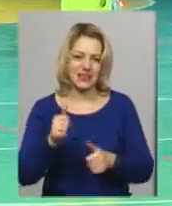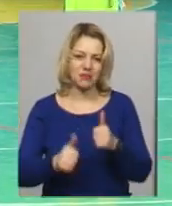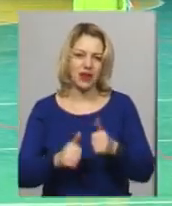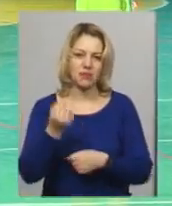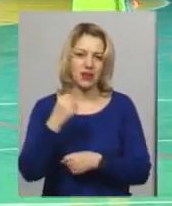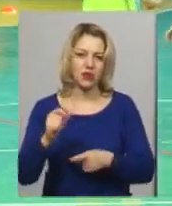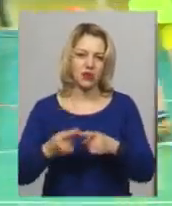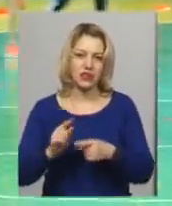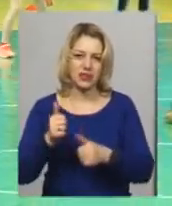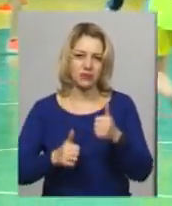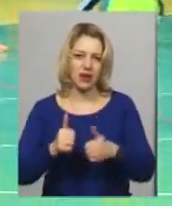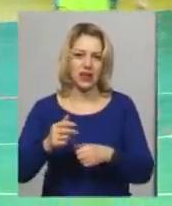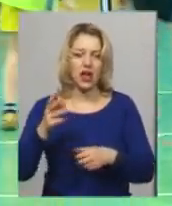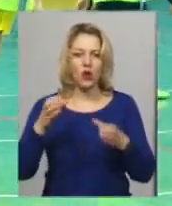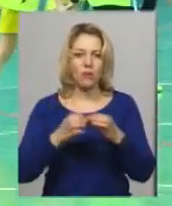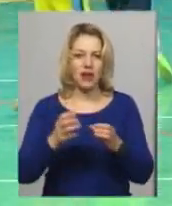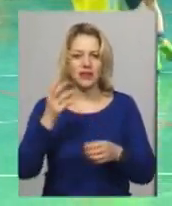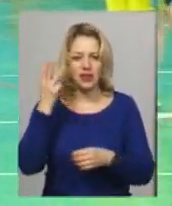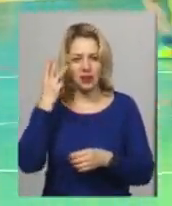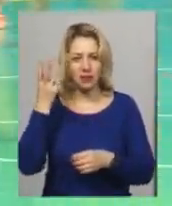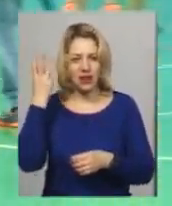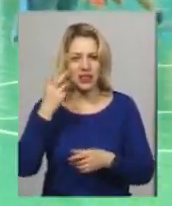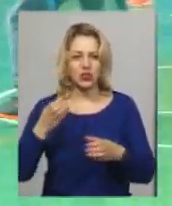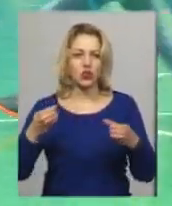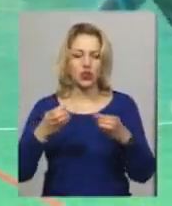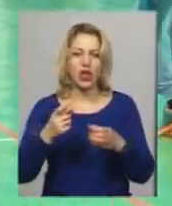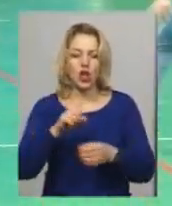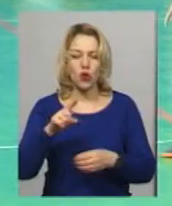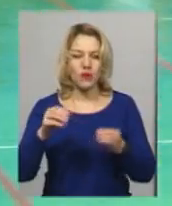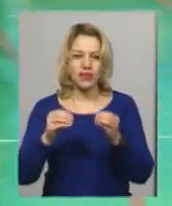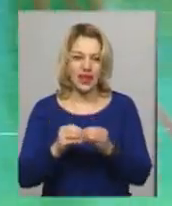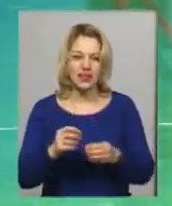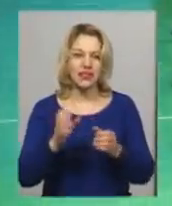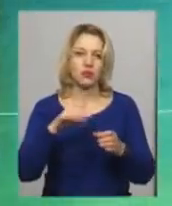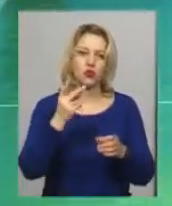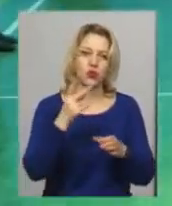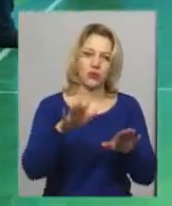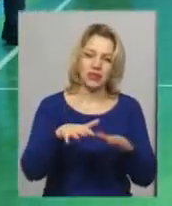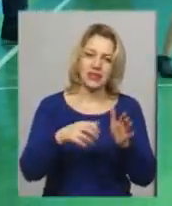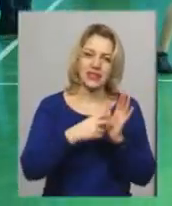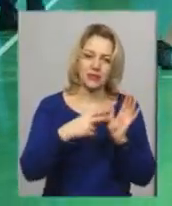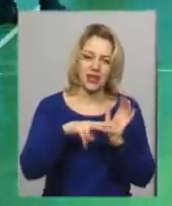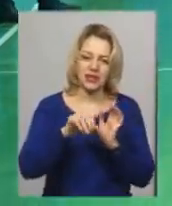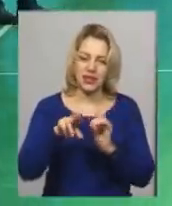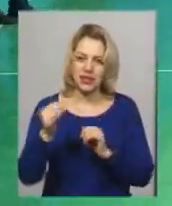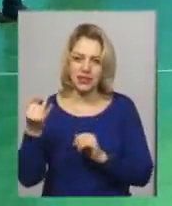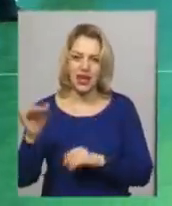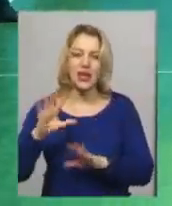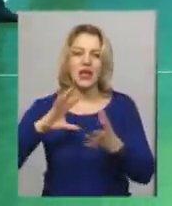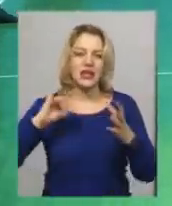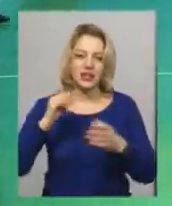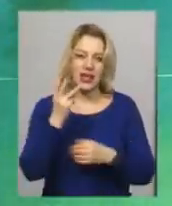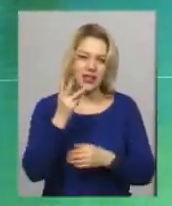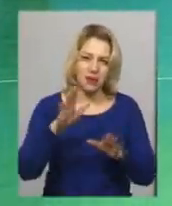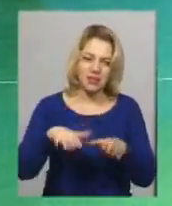Перемогла в цих змаганнях команда Хмельницької НВК номер 10, на другому місці 17-й ліцей, на третьому загальноосвітня школа номер 22. Світлана